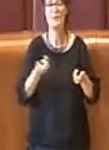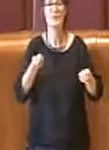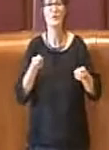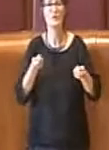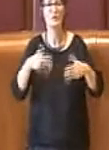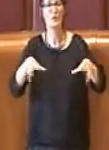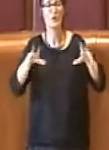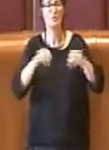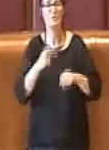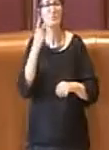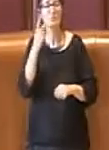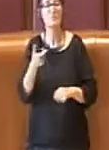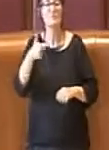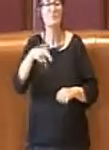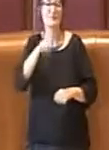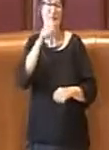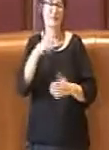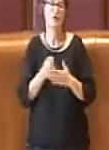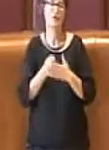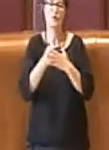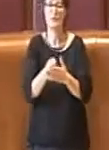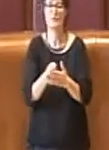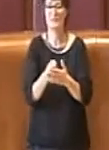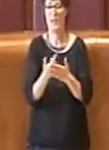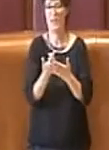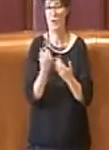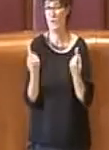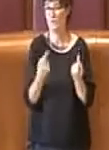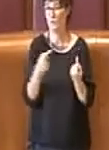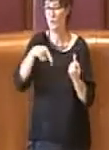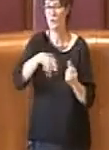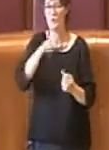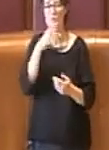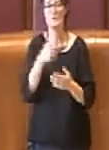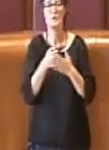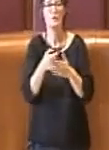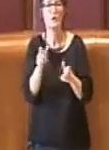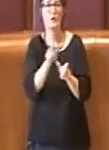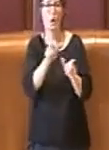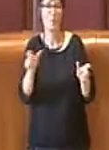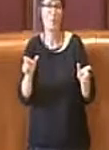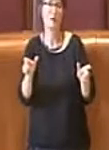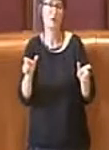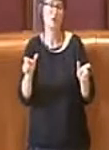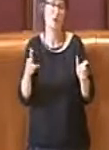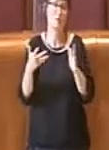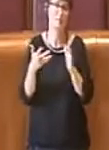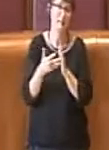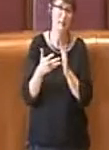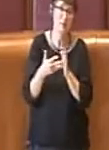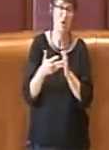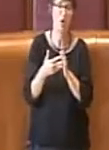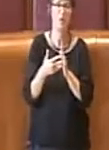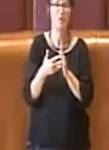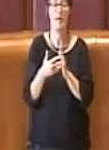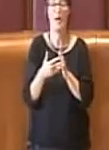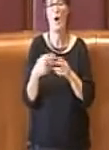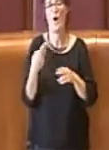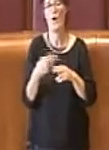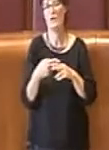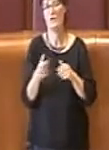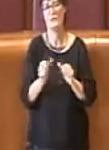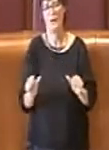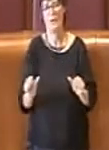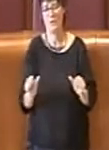di particolare criticità coloro che hanno più bisogno per far fronte alle necessità minime.